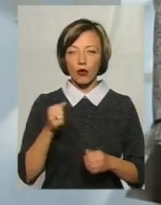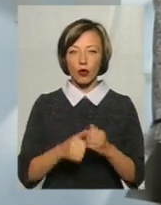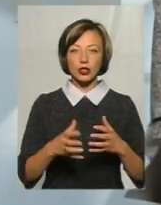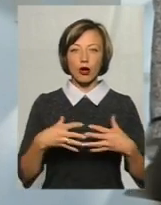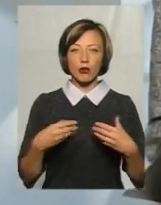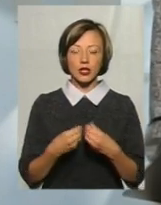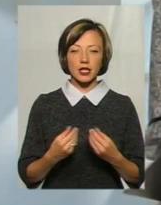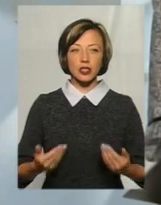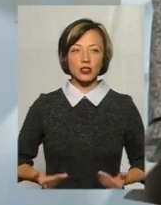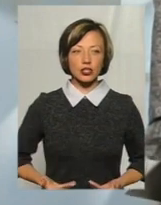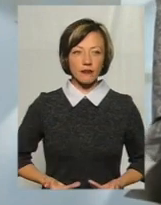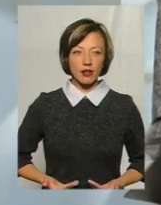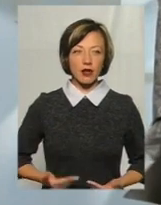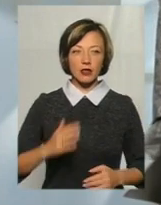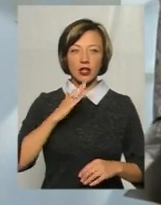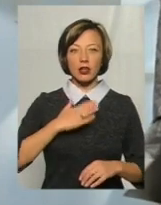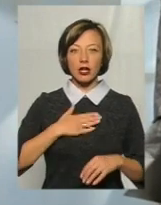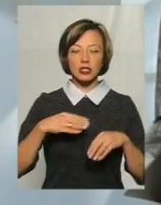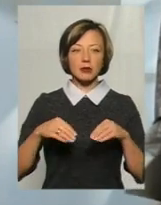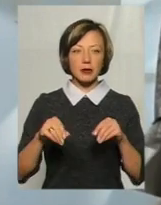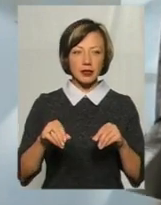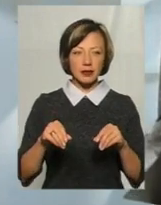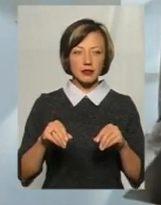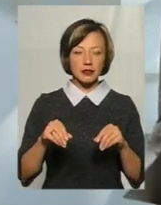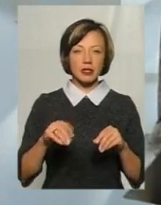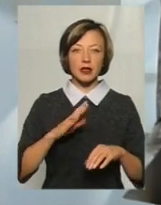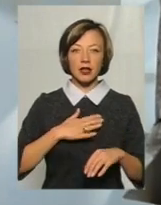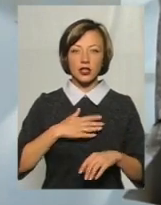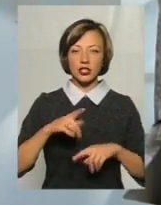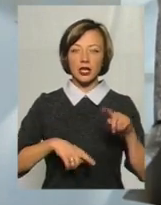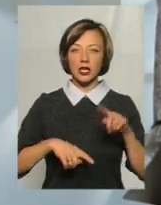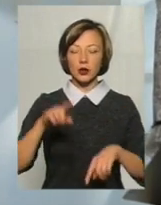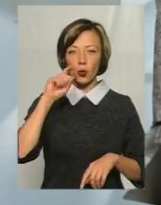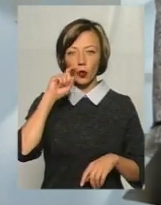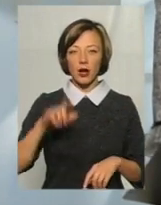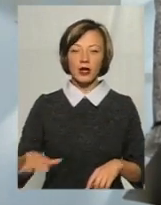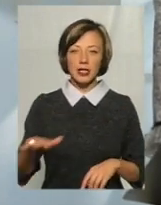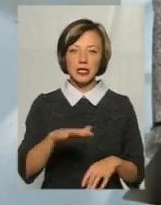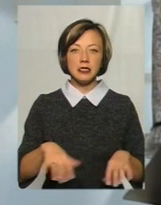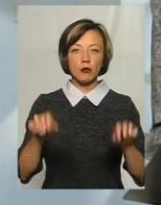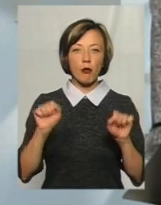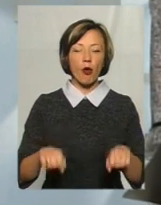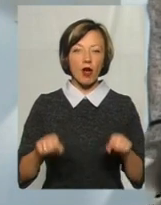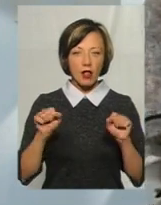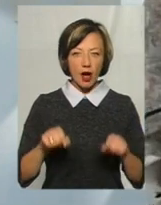і кожна родина, яка живе на нашій землі, на нашій рідній Україні, змогла